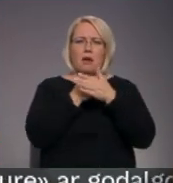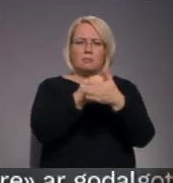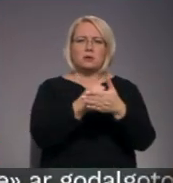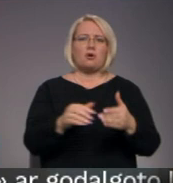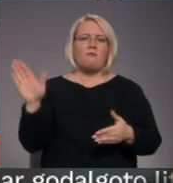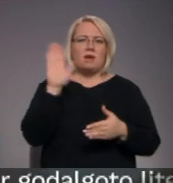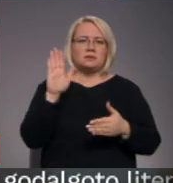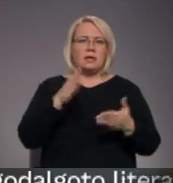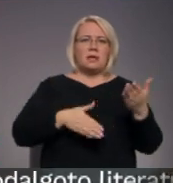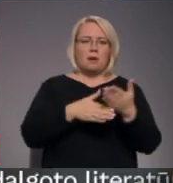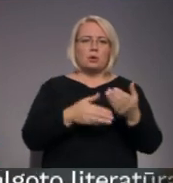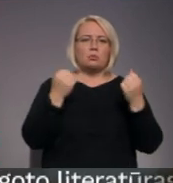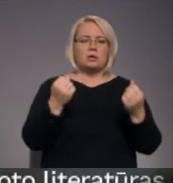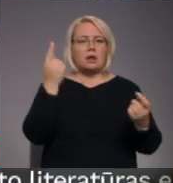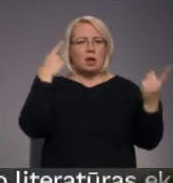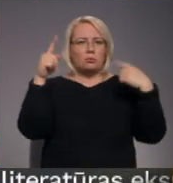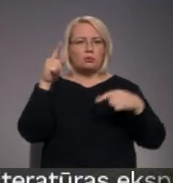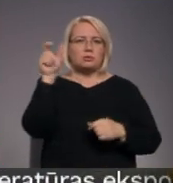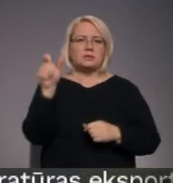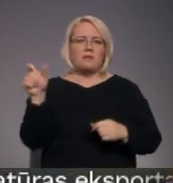valstie ir jāpalīdz uzturēt radošu cilvēku darbību.